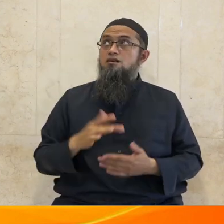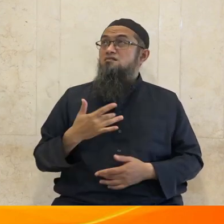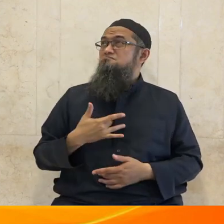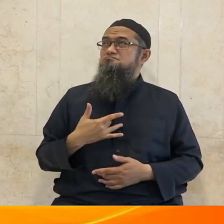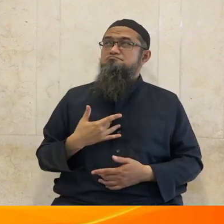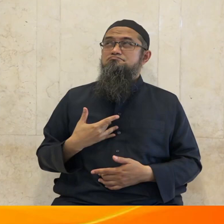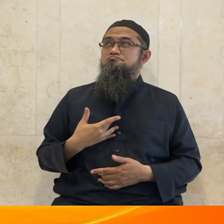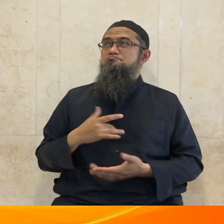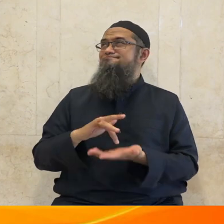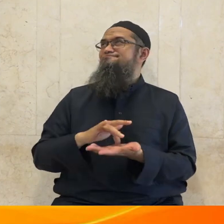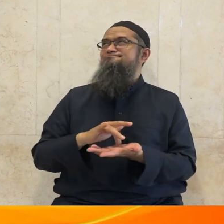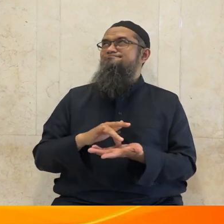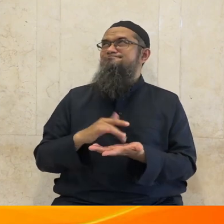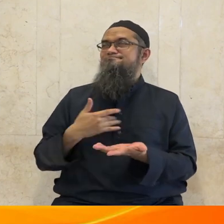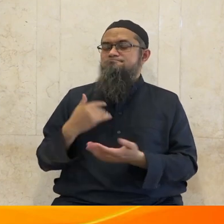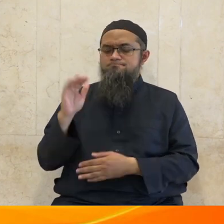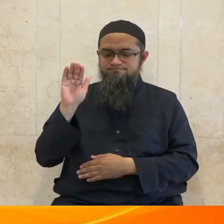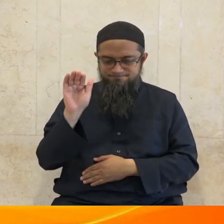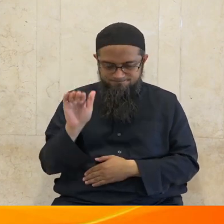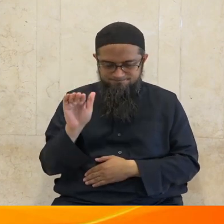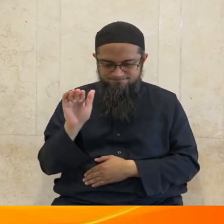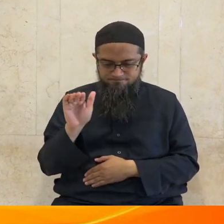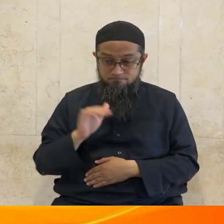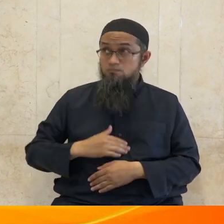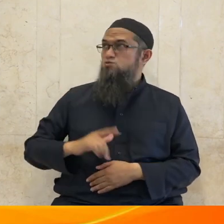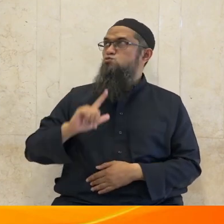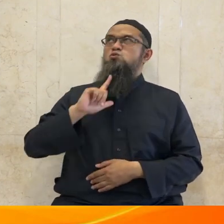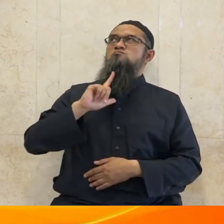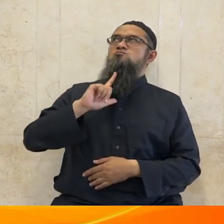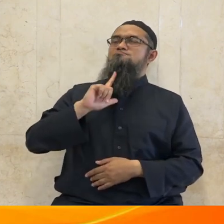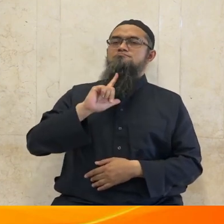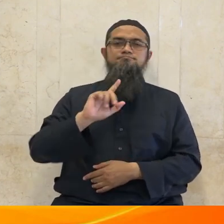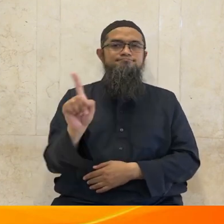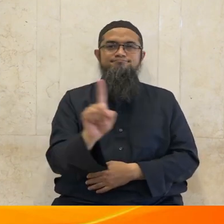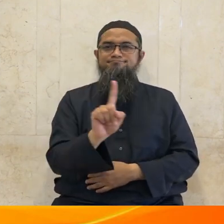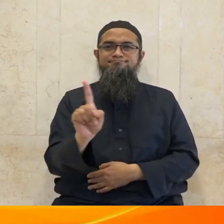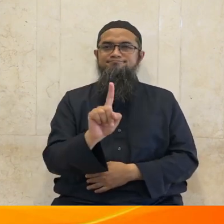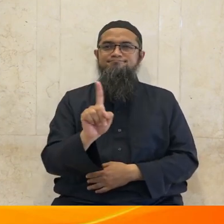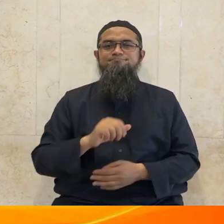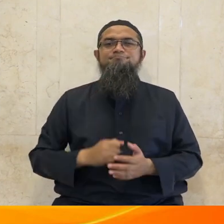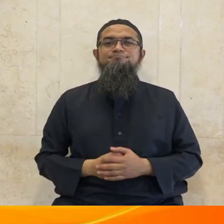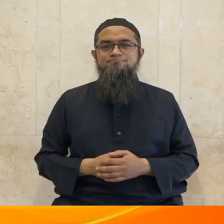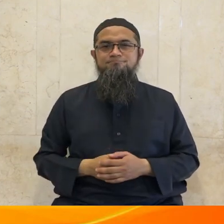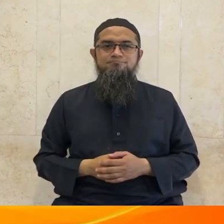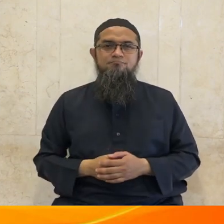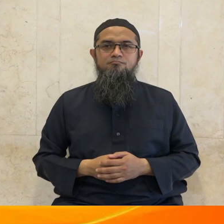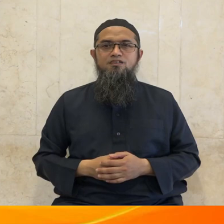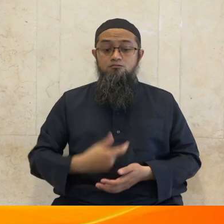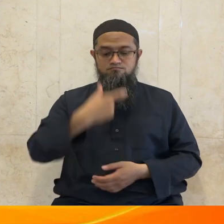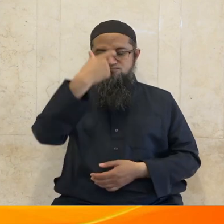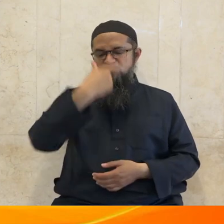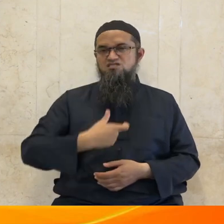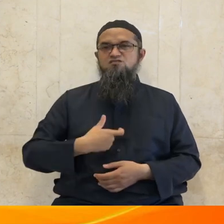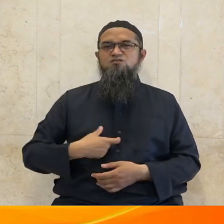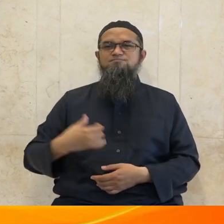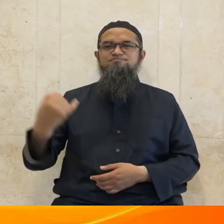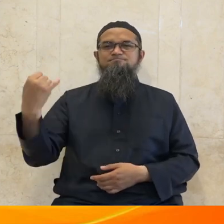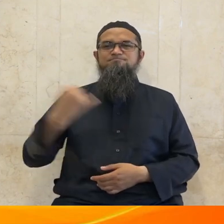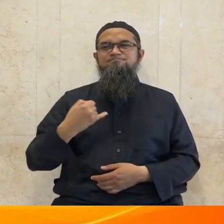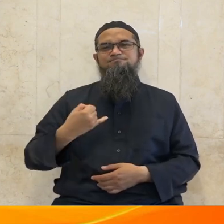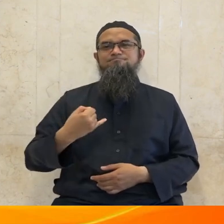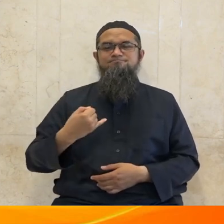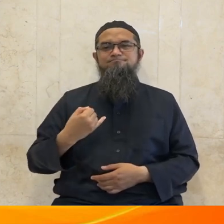angkuh dalam kehidupannya jauh dari sikap tercelah yang dapat mengganggu dan merusak indahnya sistem kehidupan bersama